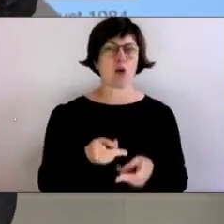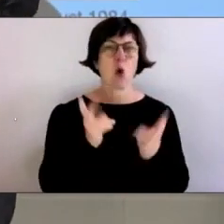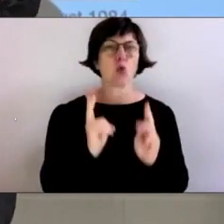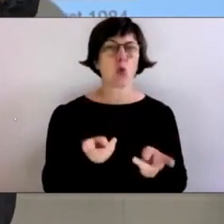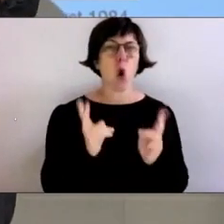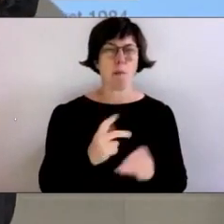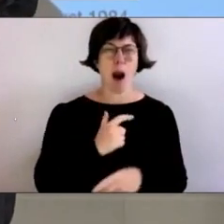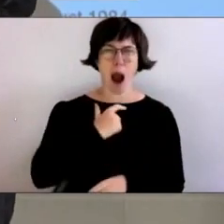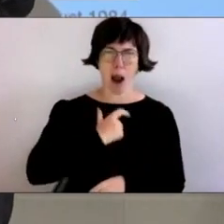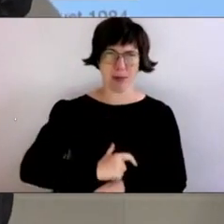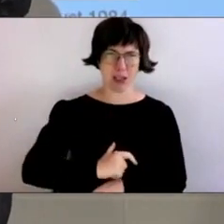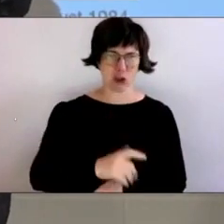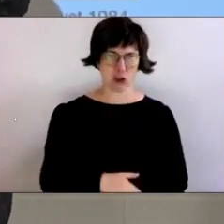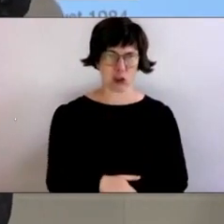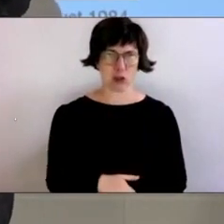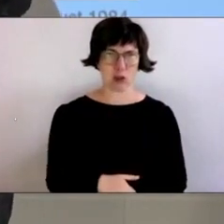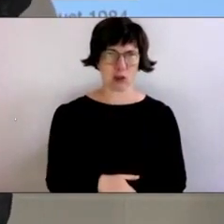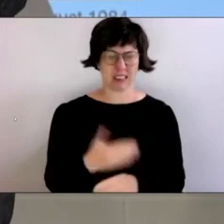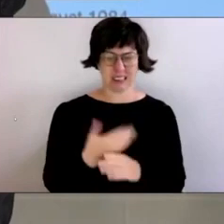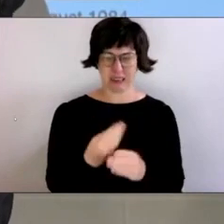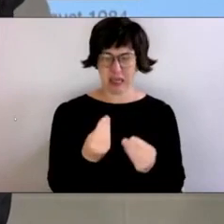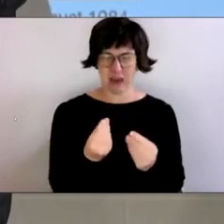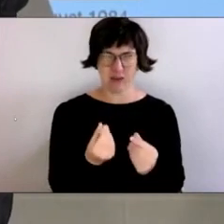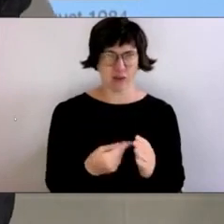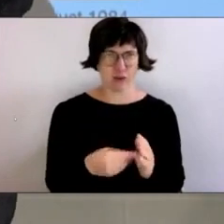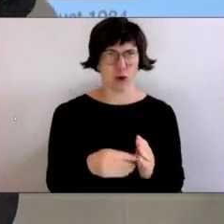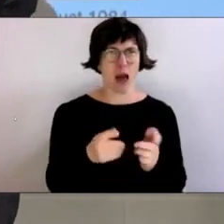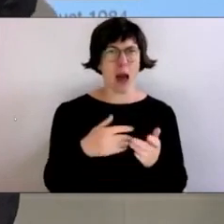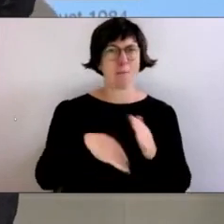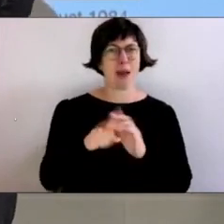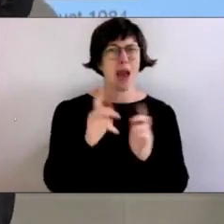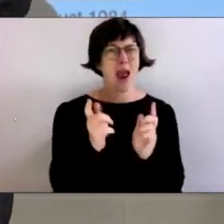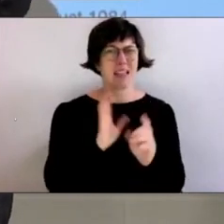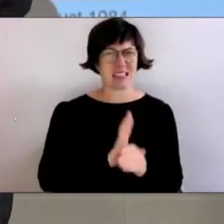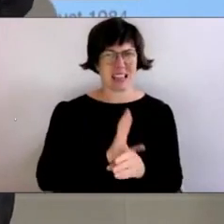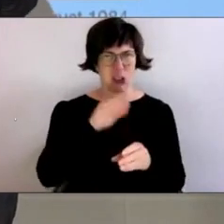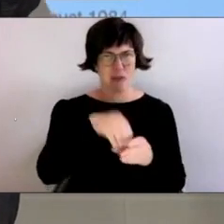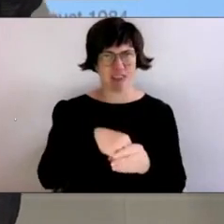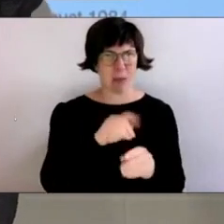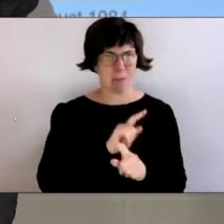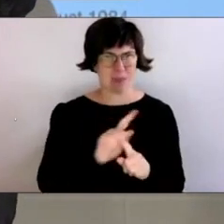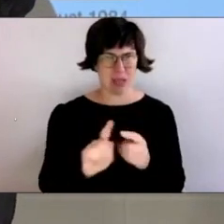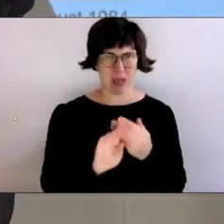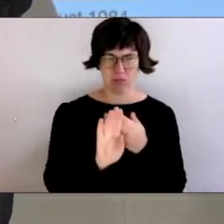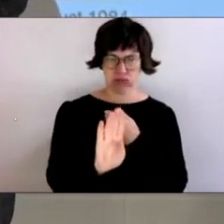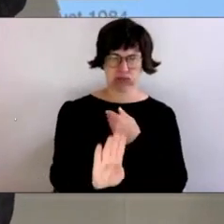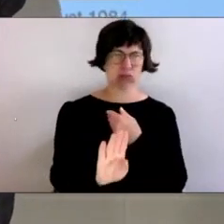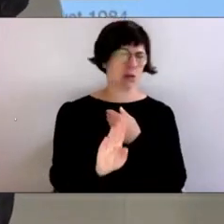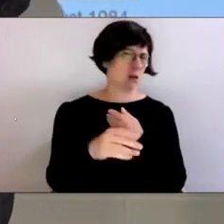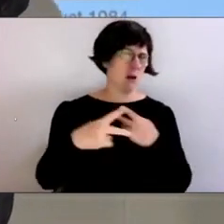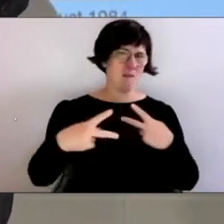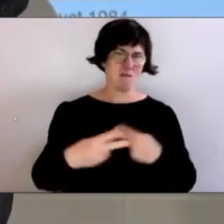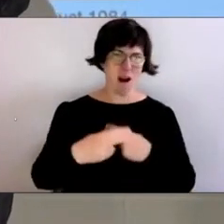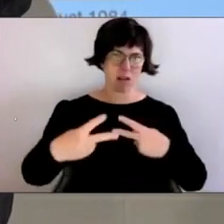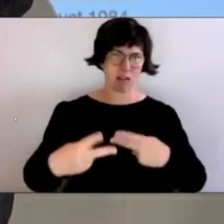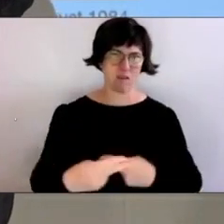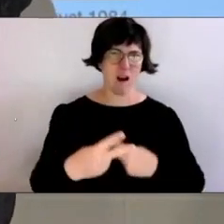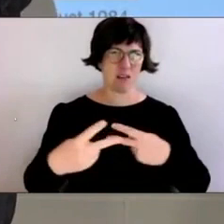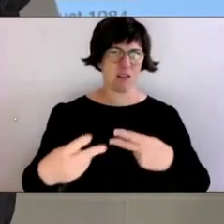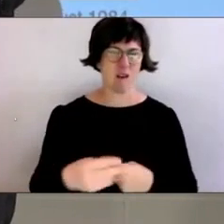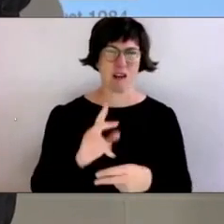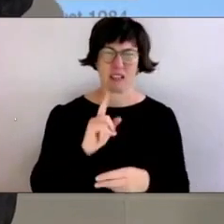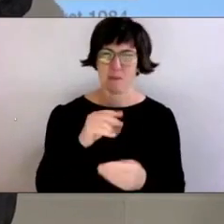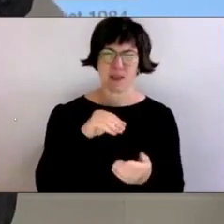Menschen seien. Dieses Gefühl, zur Mehrheitsgesellschaft nicht dazu zu gehören, war in diversen Phasen meines eigenen Lebens immer präsent.